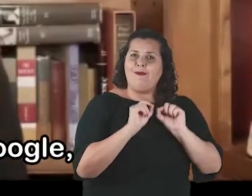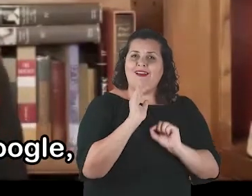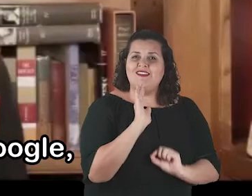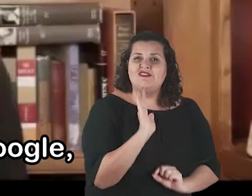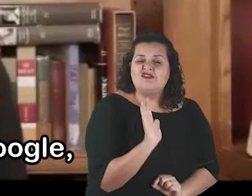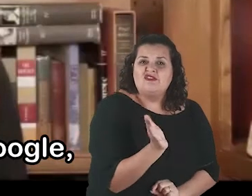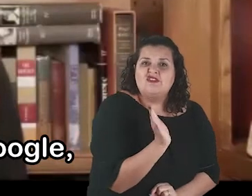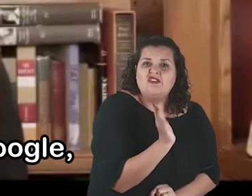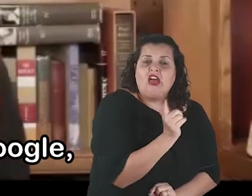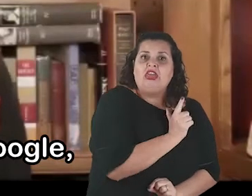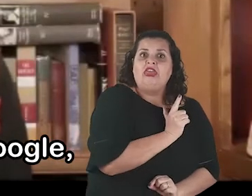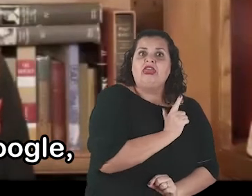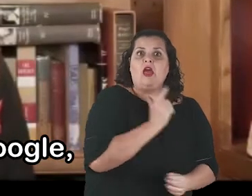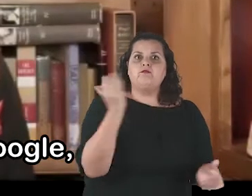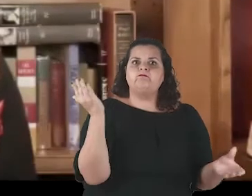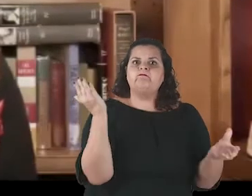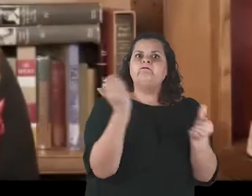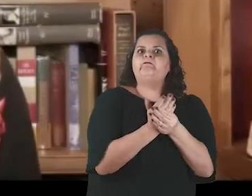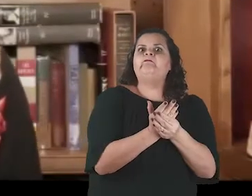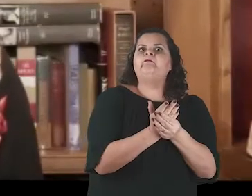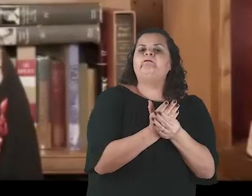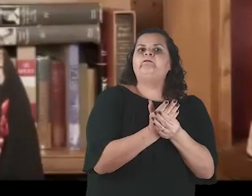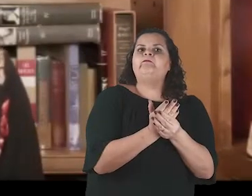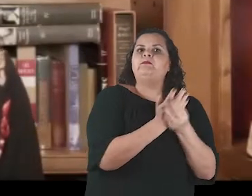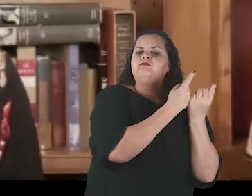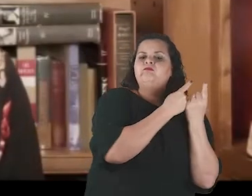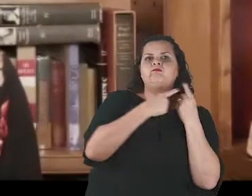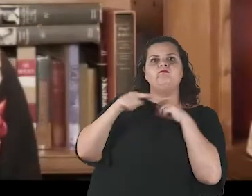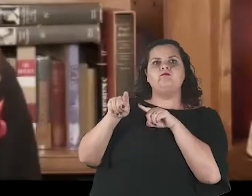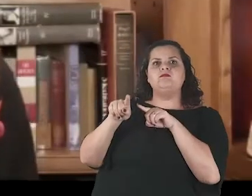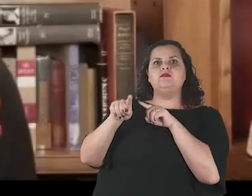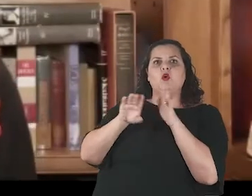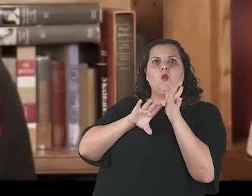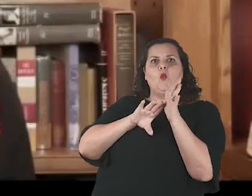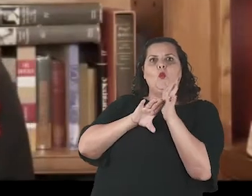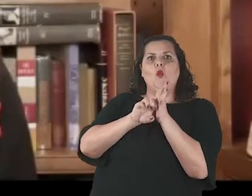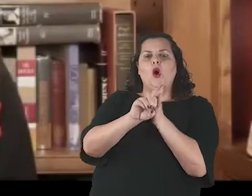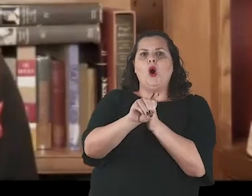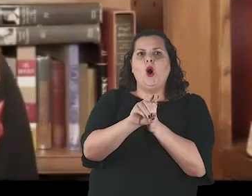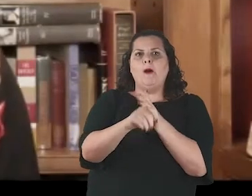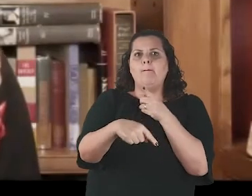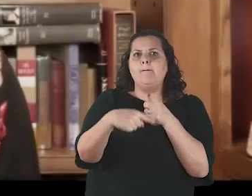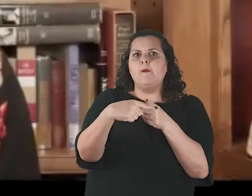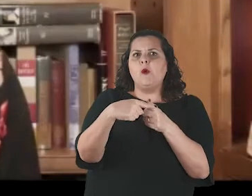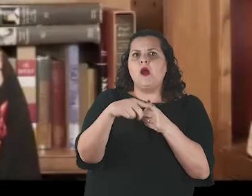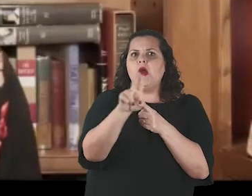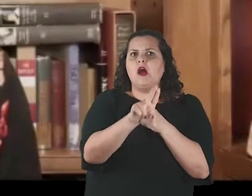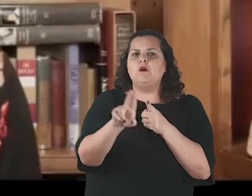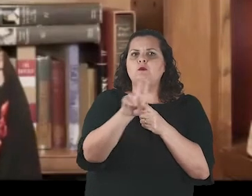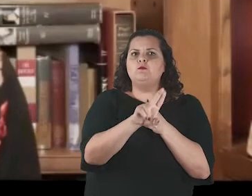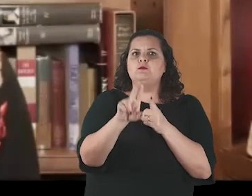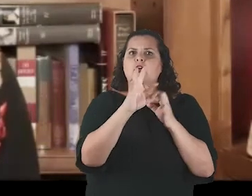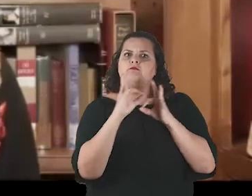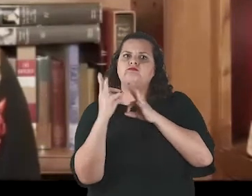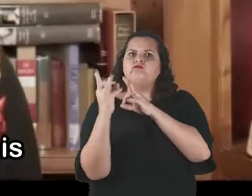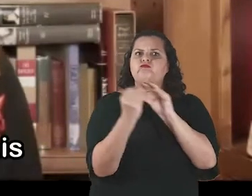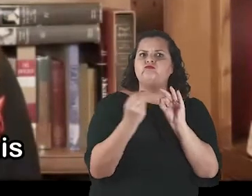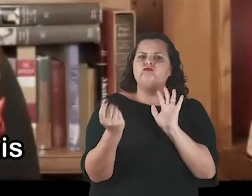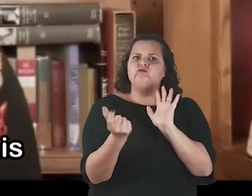educational apps and devices. Attorney General Balderas had launched a lawsuit against Google,